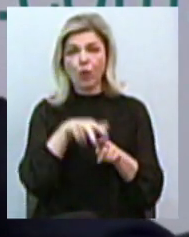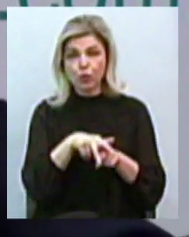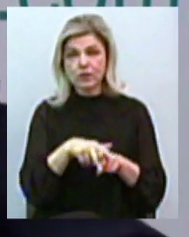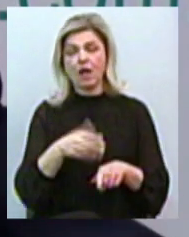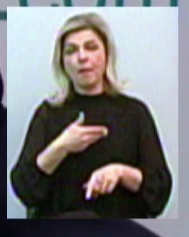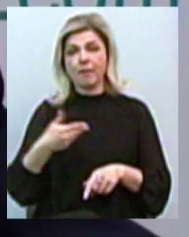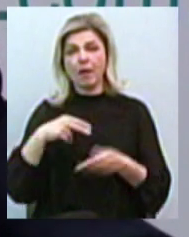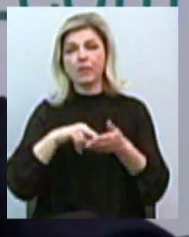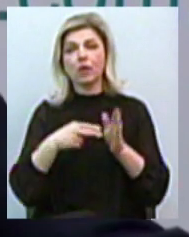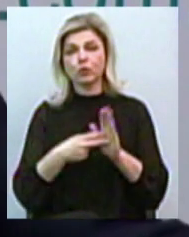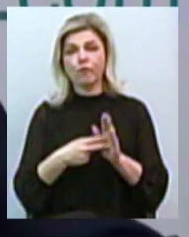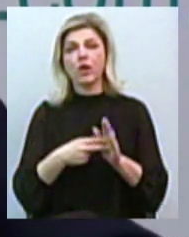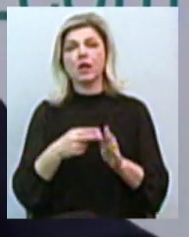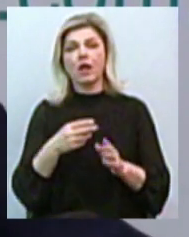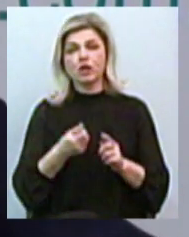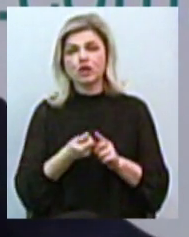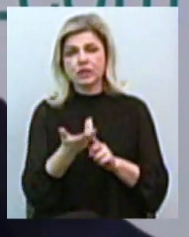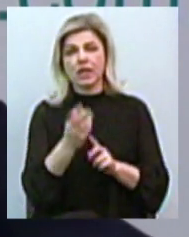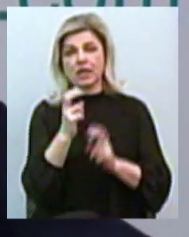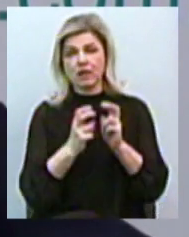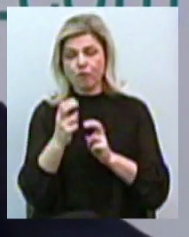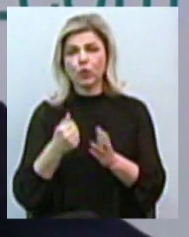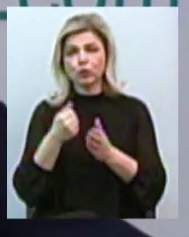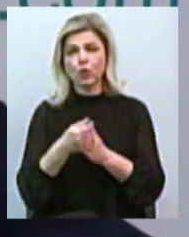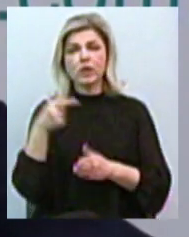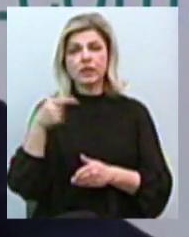довести чисельність заводу до тисячі чоловік.